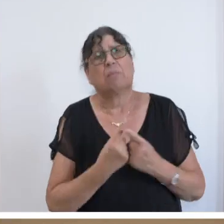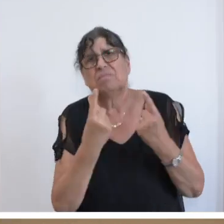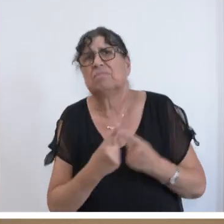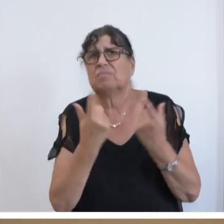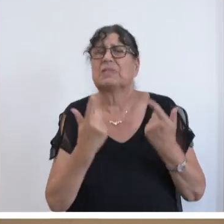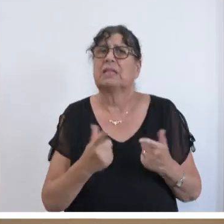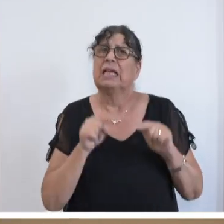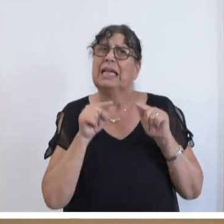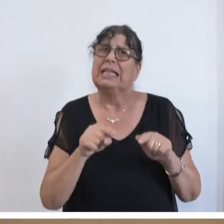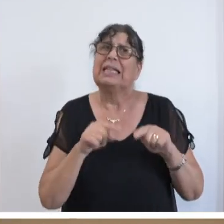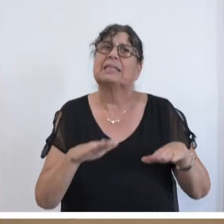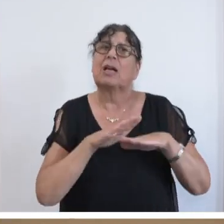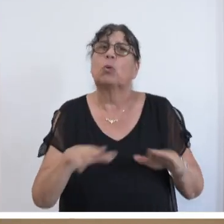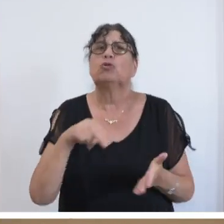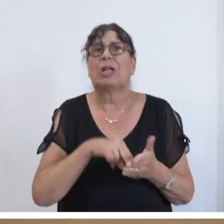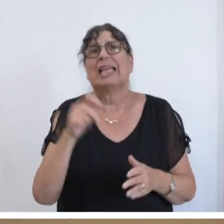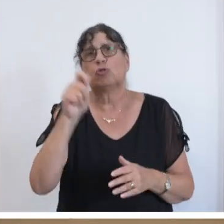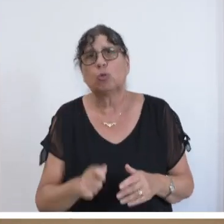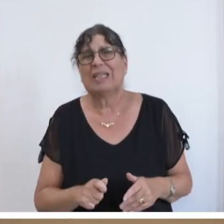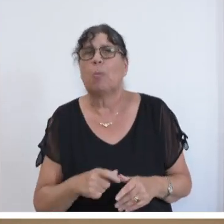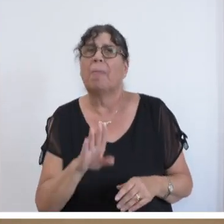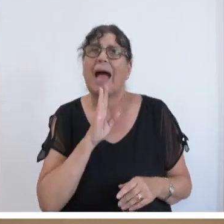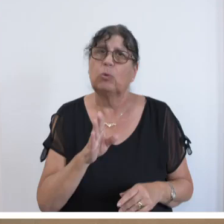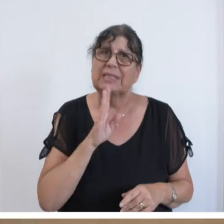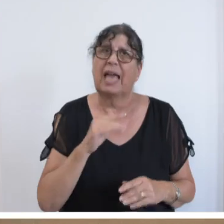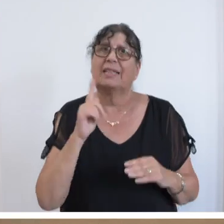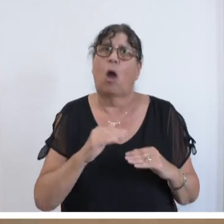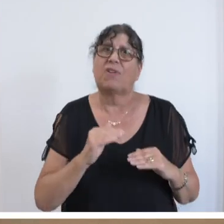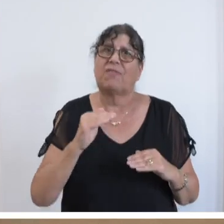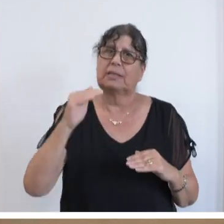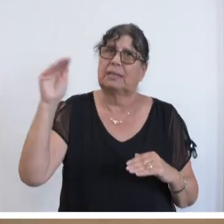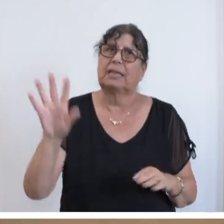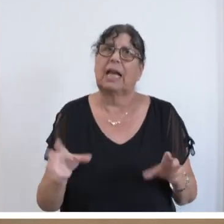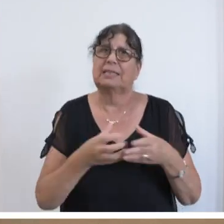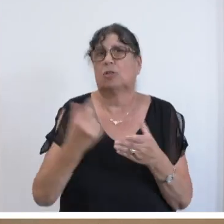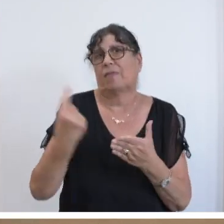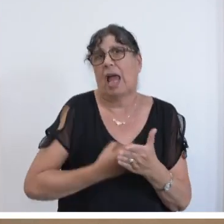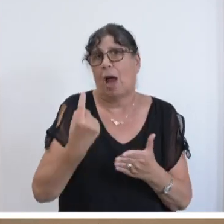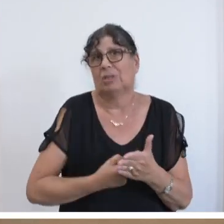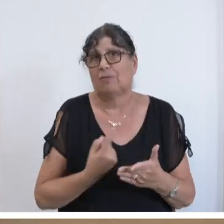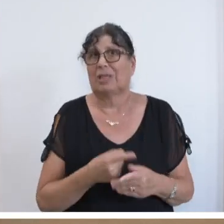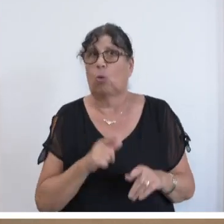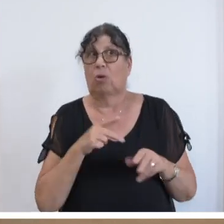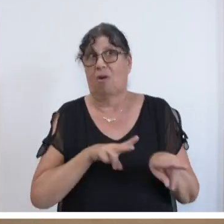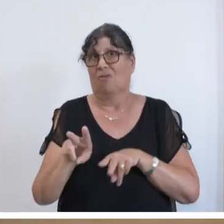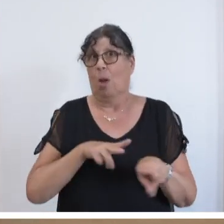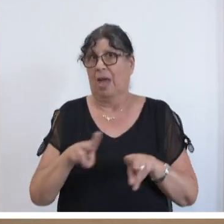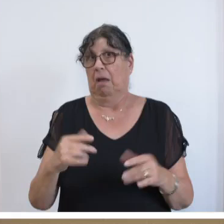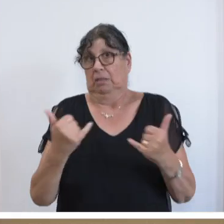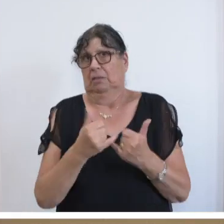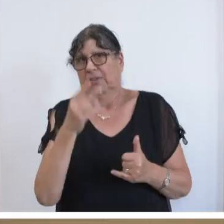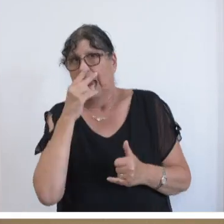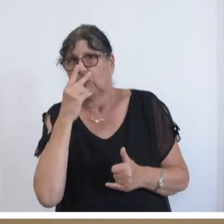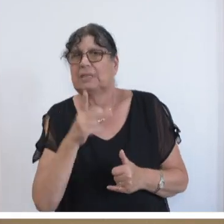grundständige Studium schon die zukünftigen Lehrer ausreichend auf die wachsenden gesellschaftlichen Herausforderungen in der Realität vorbereitet und auf die